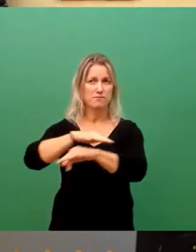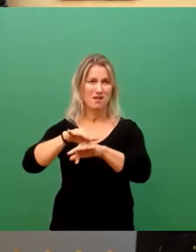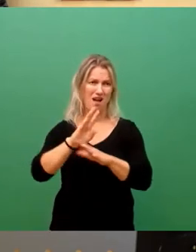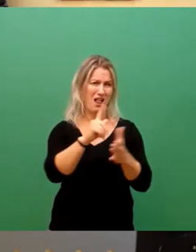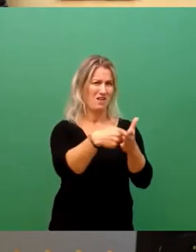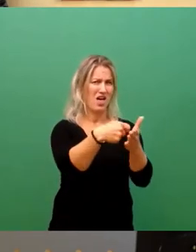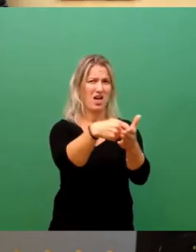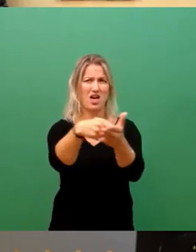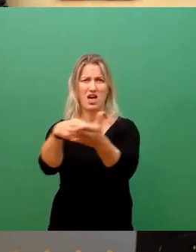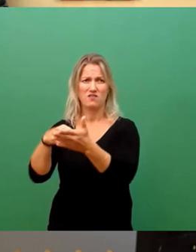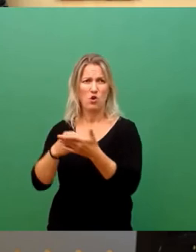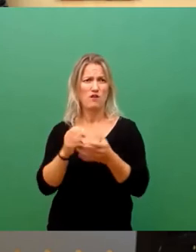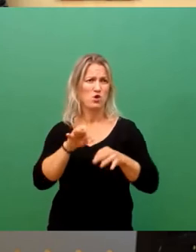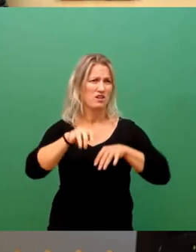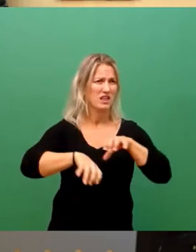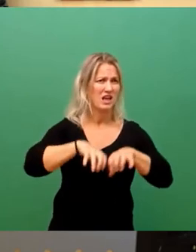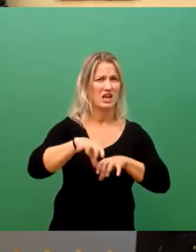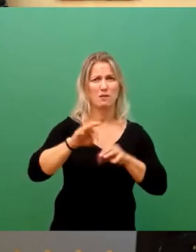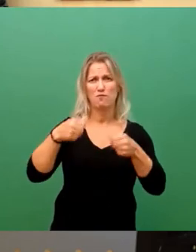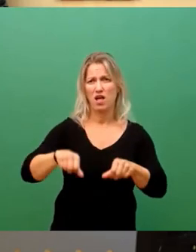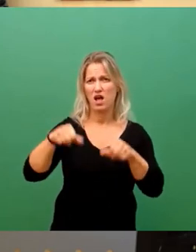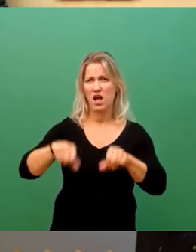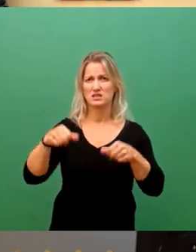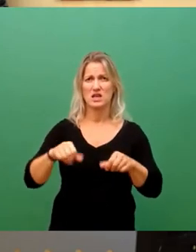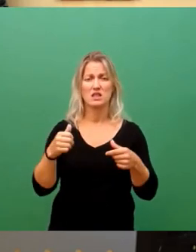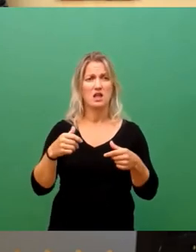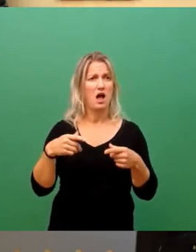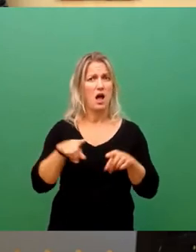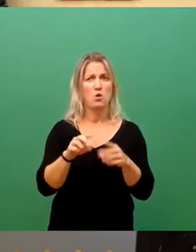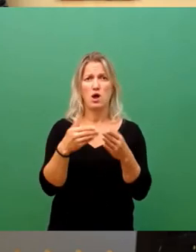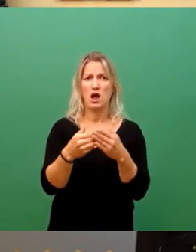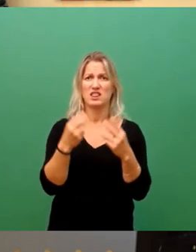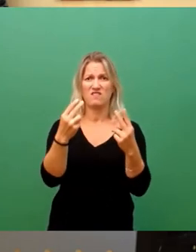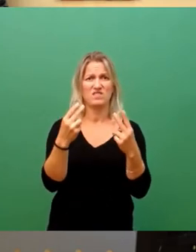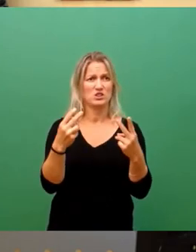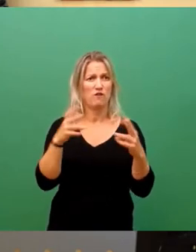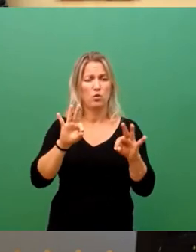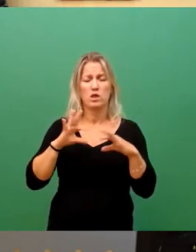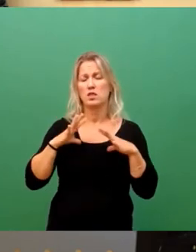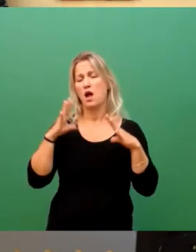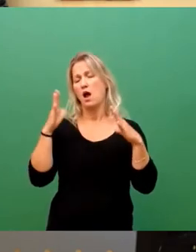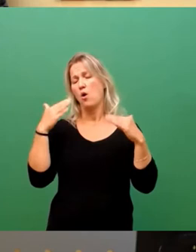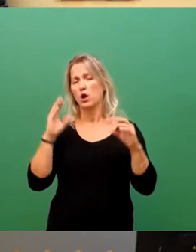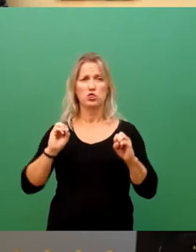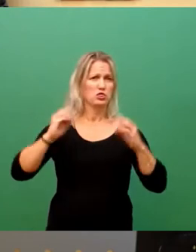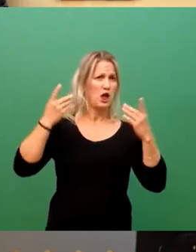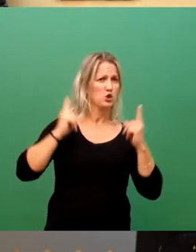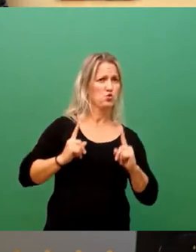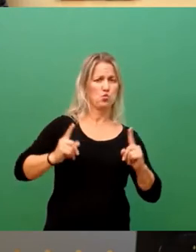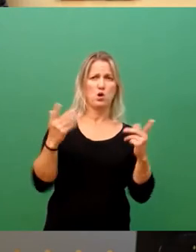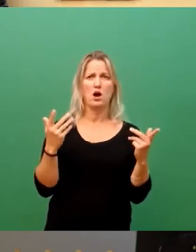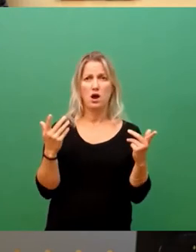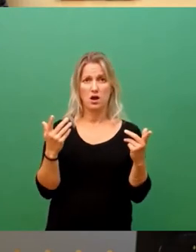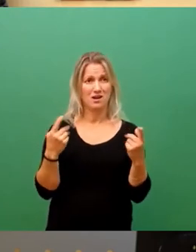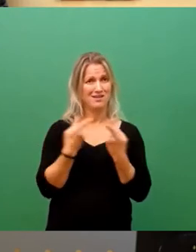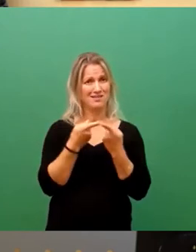Lebensräume für Tiere und Pflanzen, aber auch unschätzbar wichtig für Naherholung und Naturerleben. Sie zu schützen